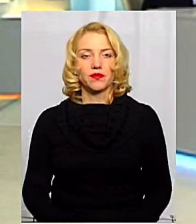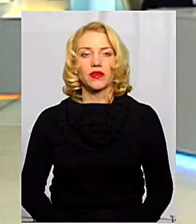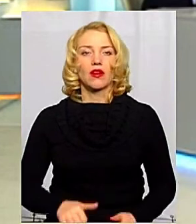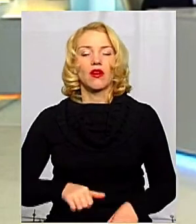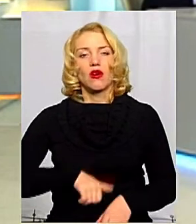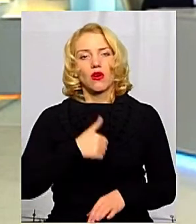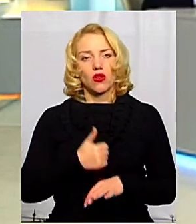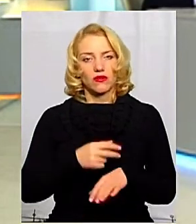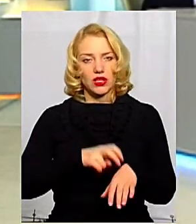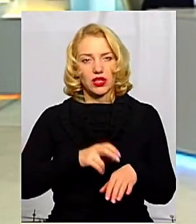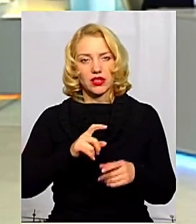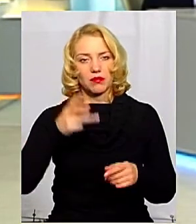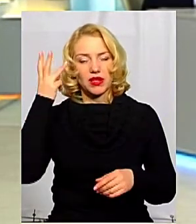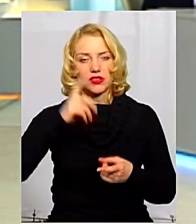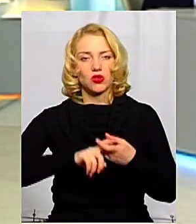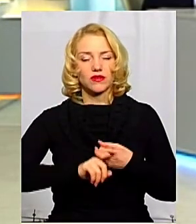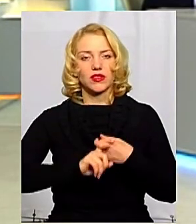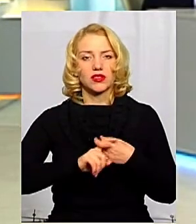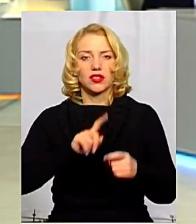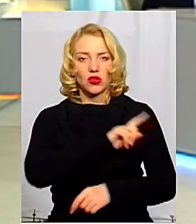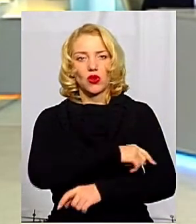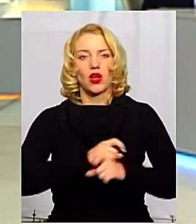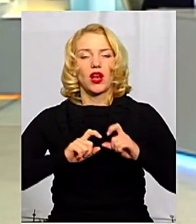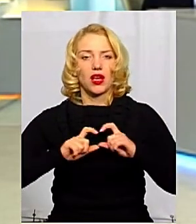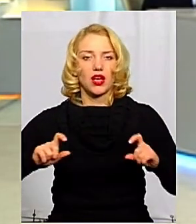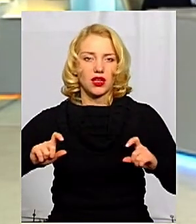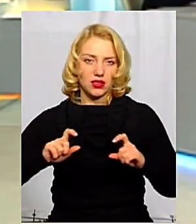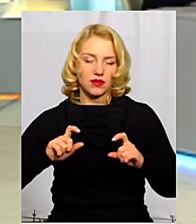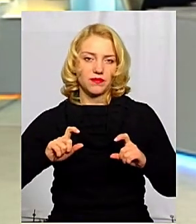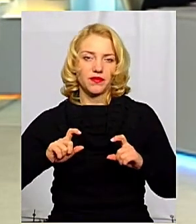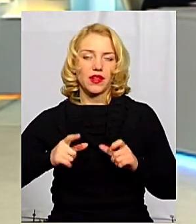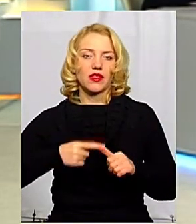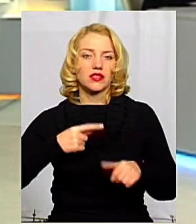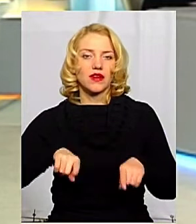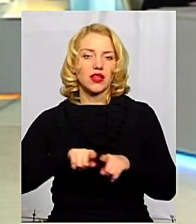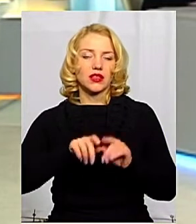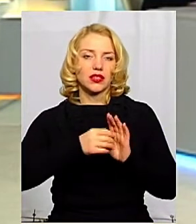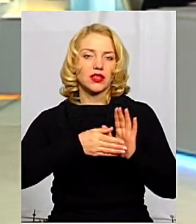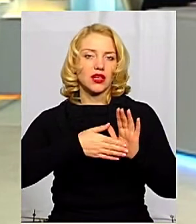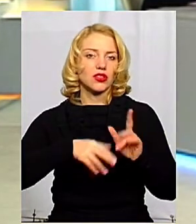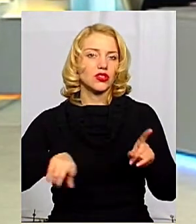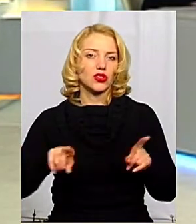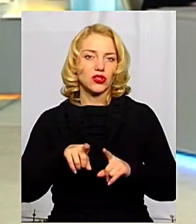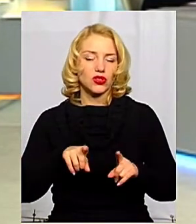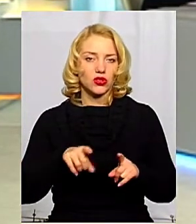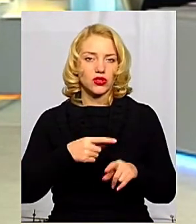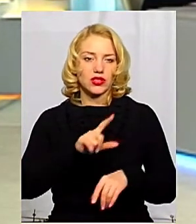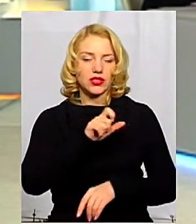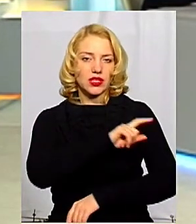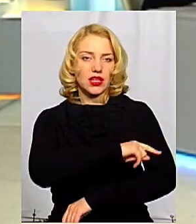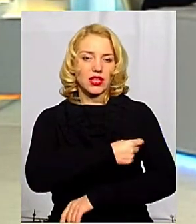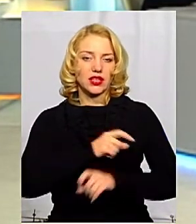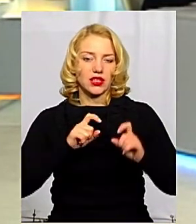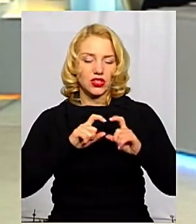Хмельницької інфекційної лікарні назвала такі дані, що з клінічним